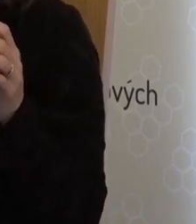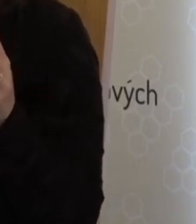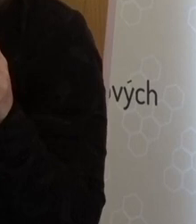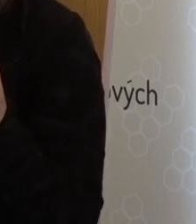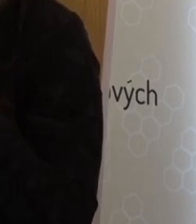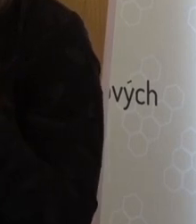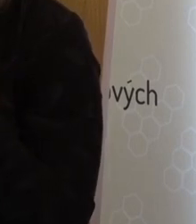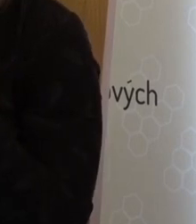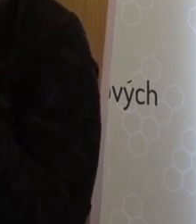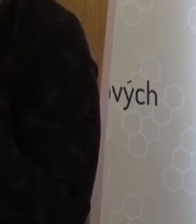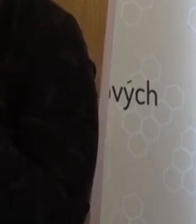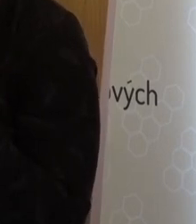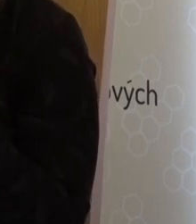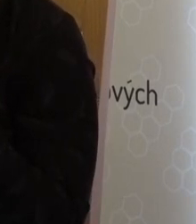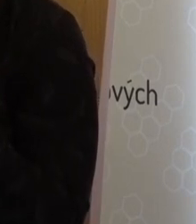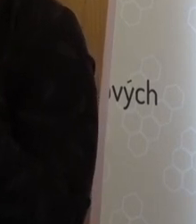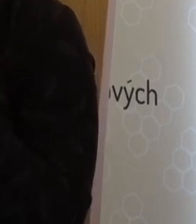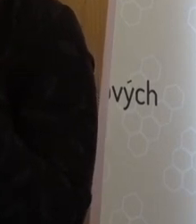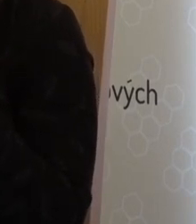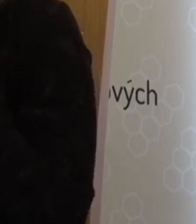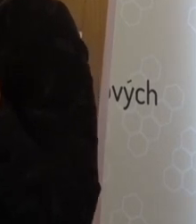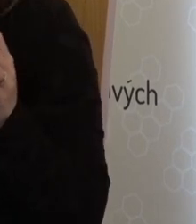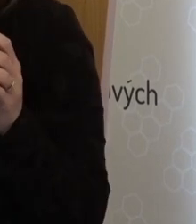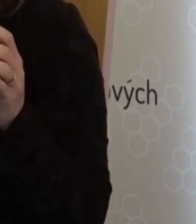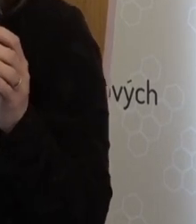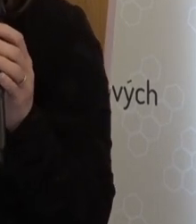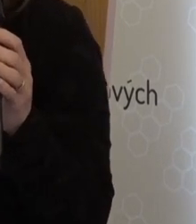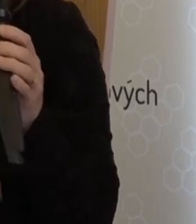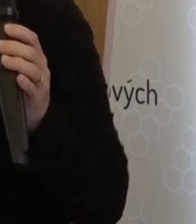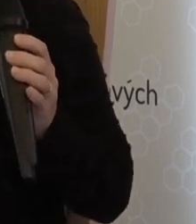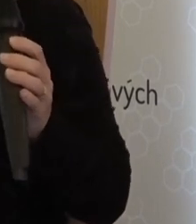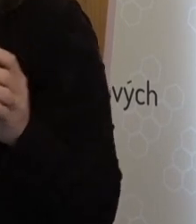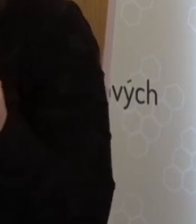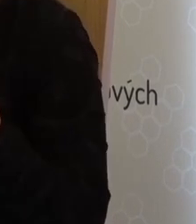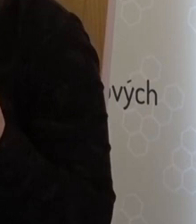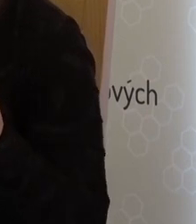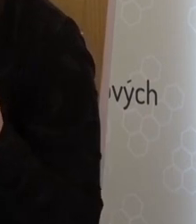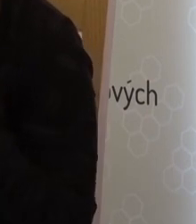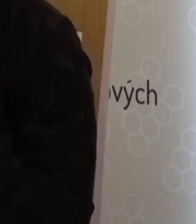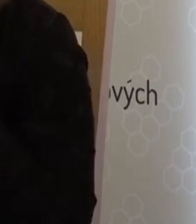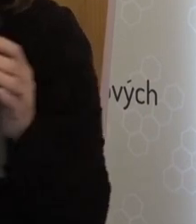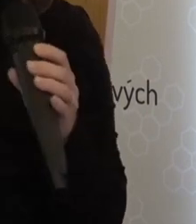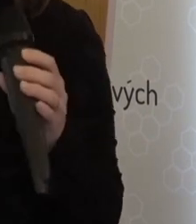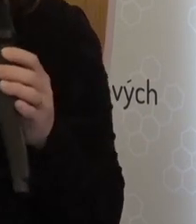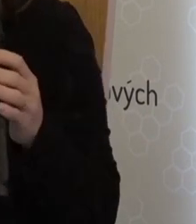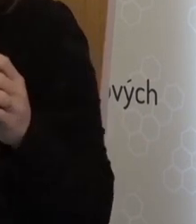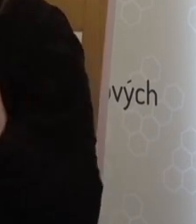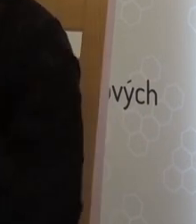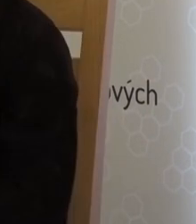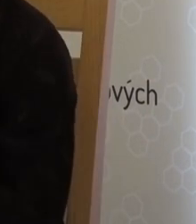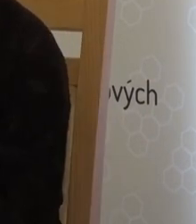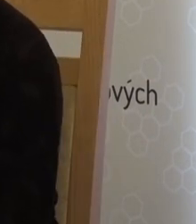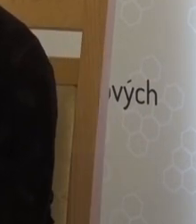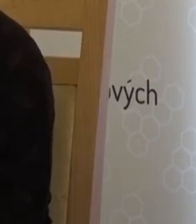systémů, které opravdu v tom zdravotnictví už jsou využívány a mohou ovlivnit to, jaká léčba vám bude třeba nasazena, nebo jaké